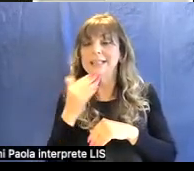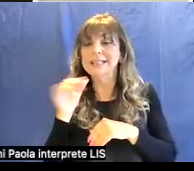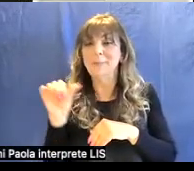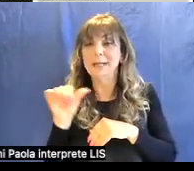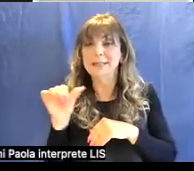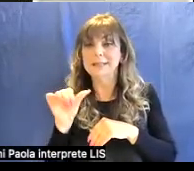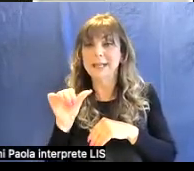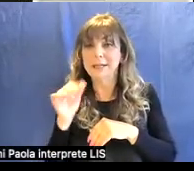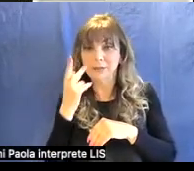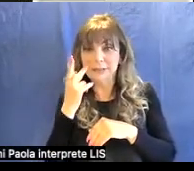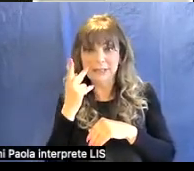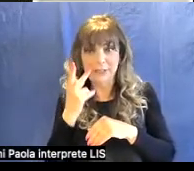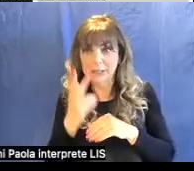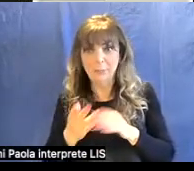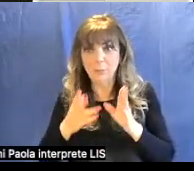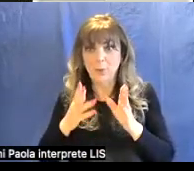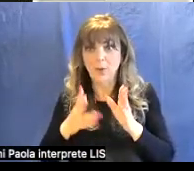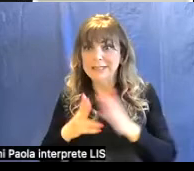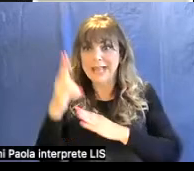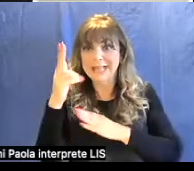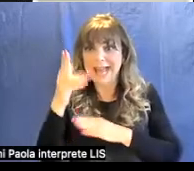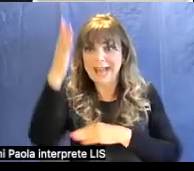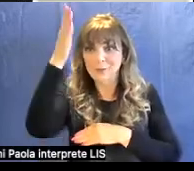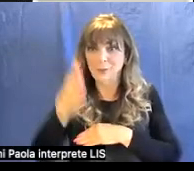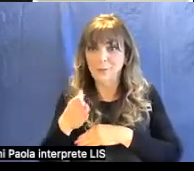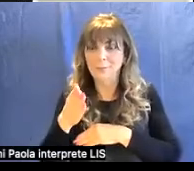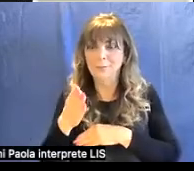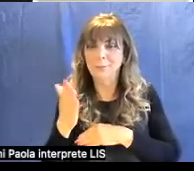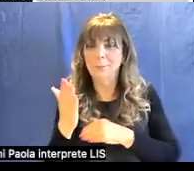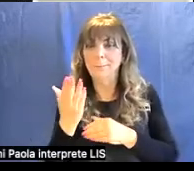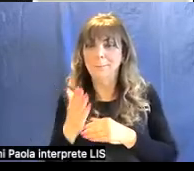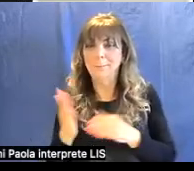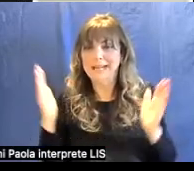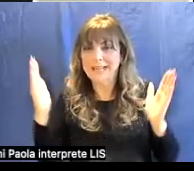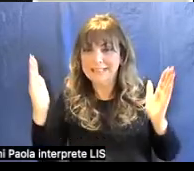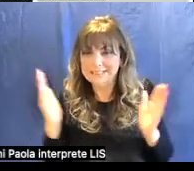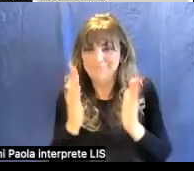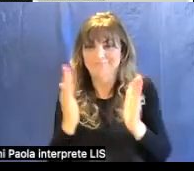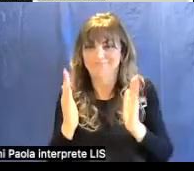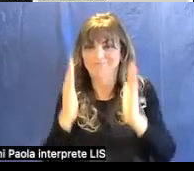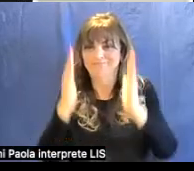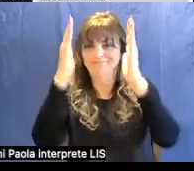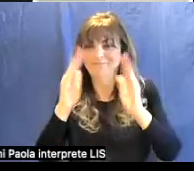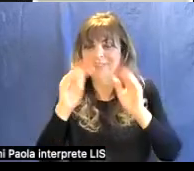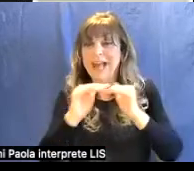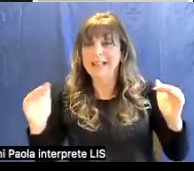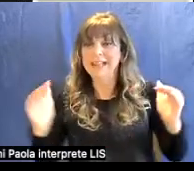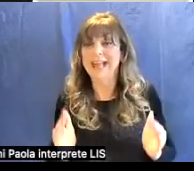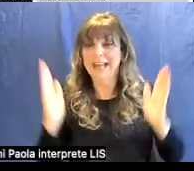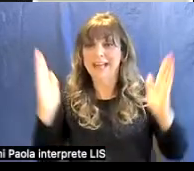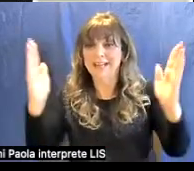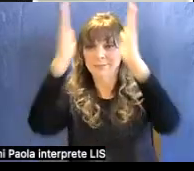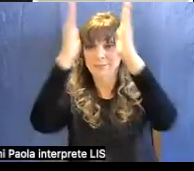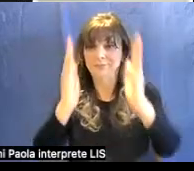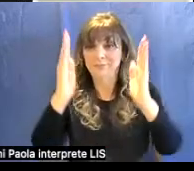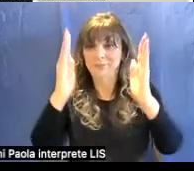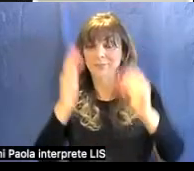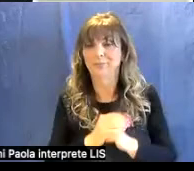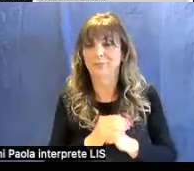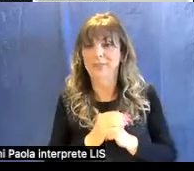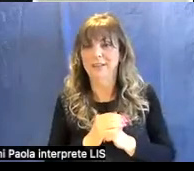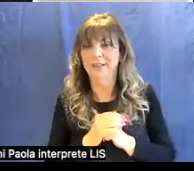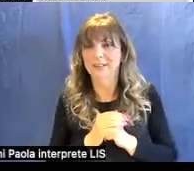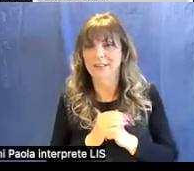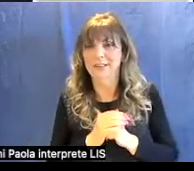vede che è stato brutalmente tagliato per farlo poi entrare all'interno di un altare in una chiesa quando poi fu spostato quindi